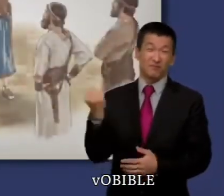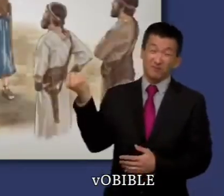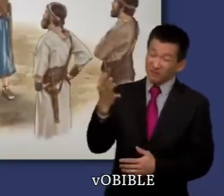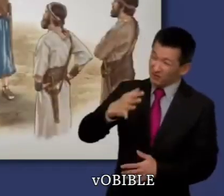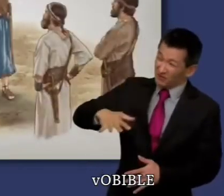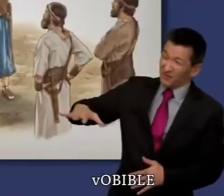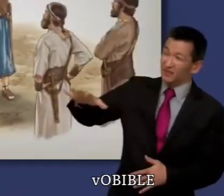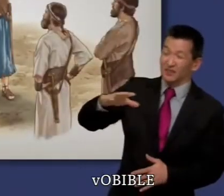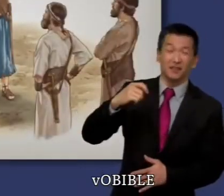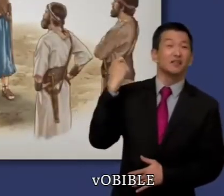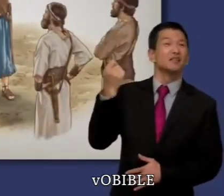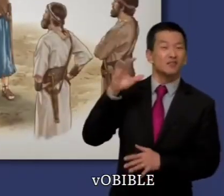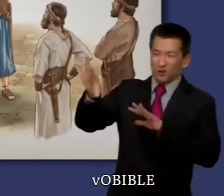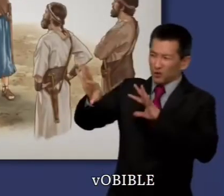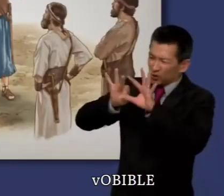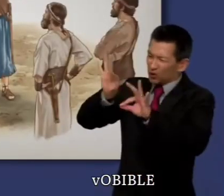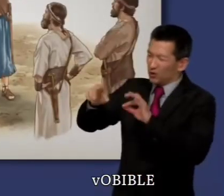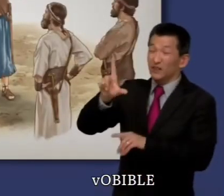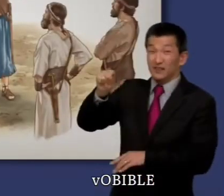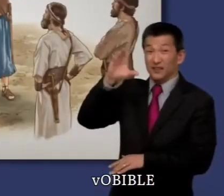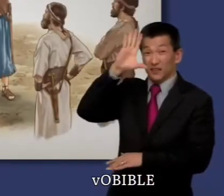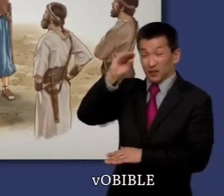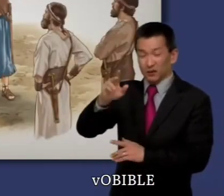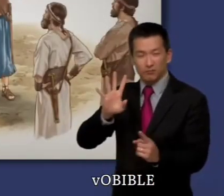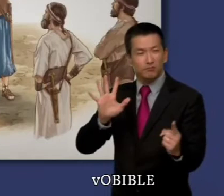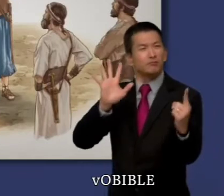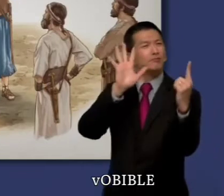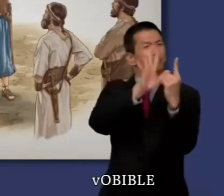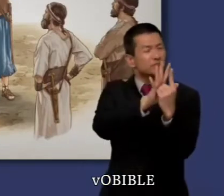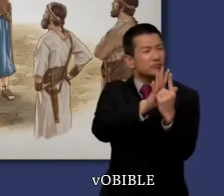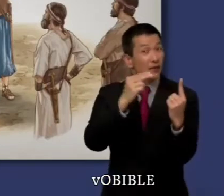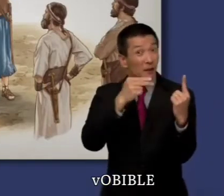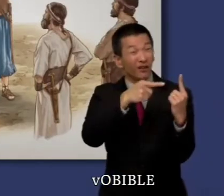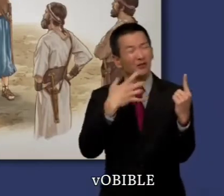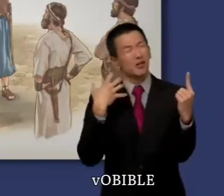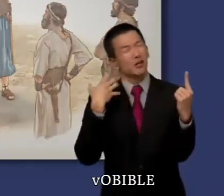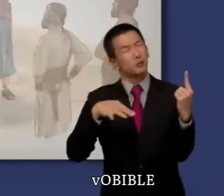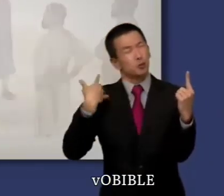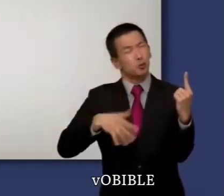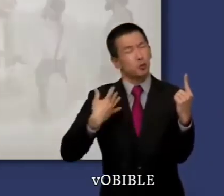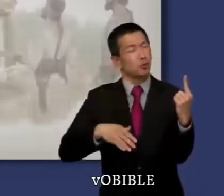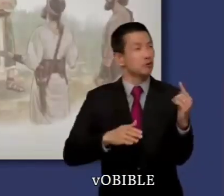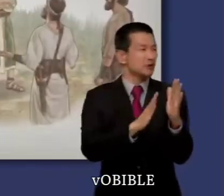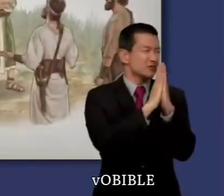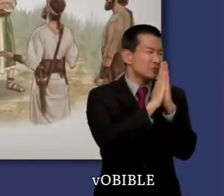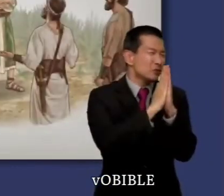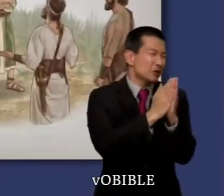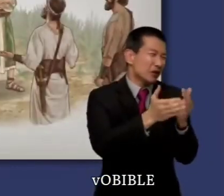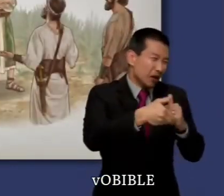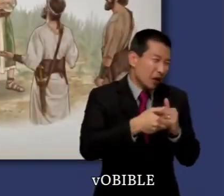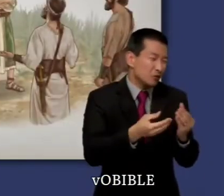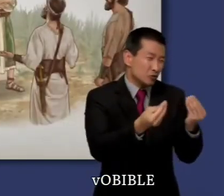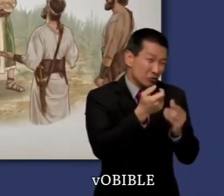Alors qu'il se trouve dans le désert de Paran, David envoie dix de ses jeunes gens demander des provisions à Nabal, un riche